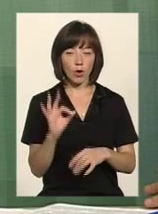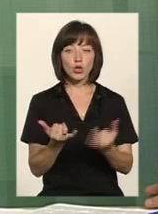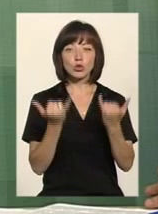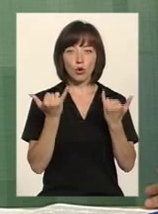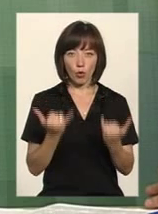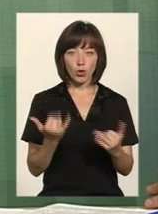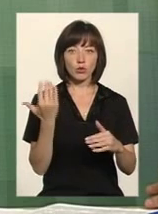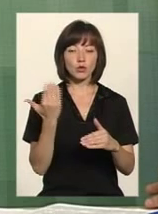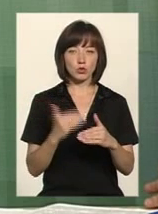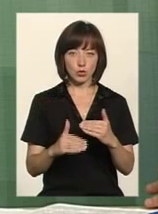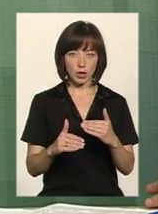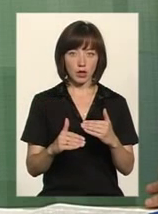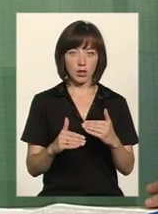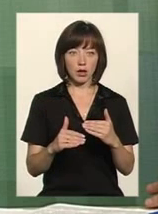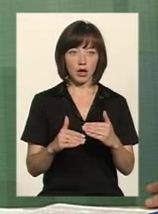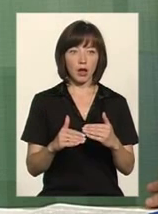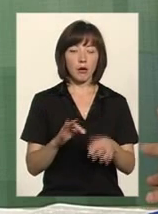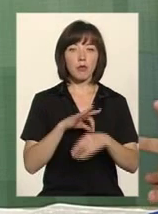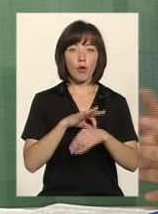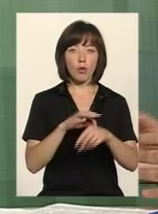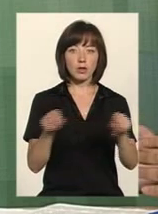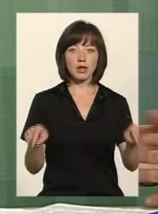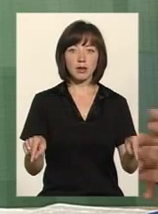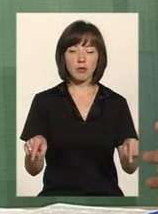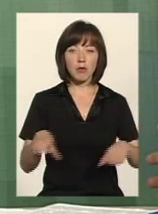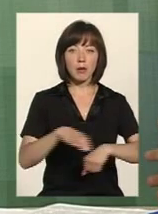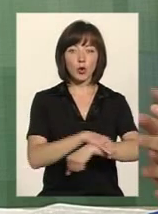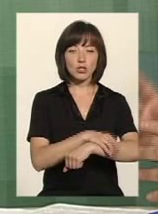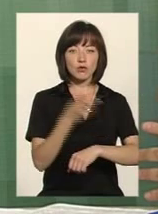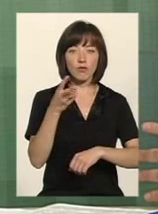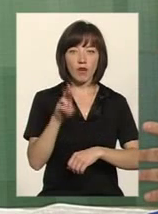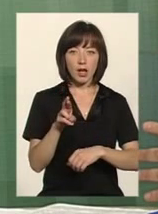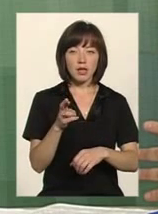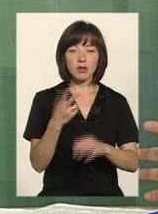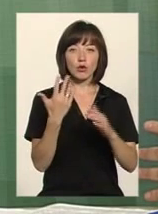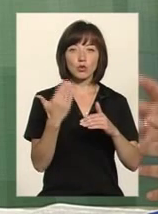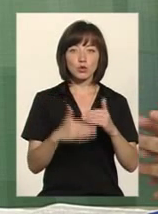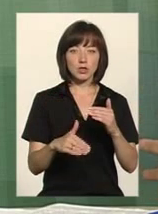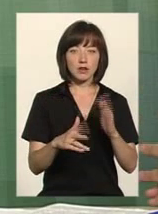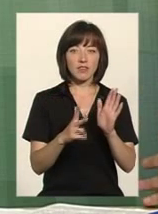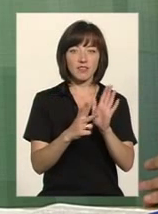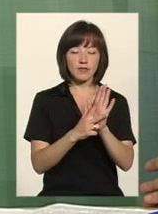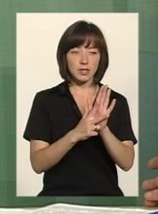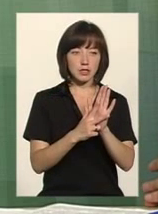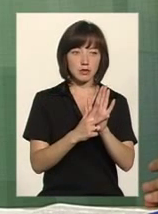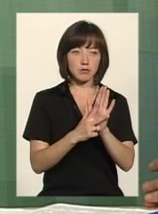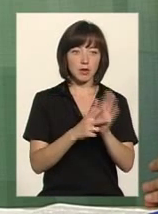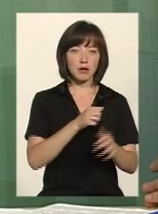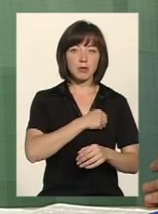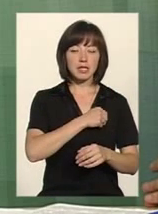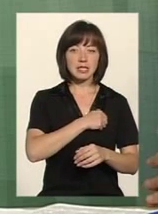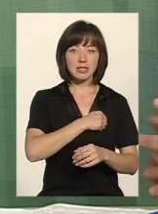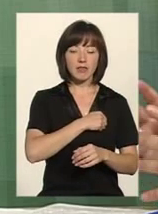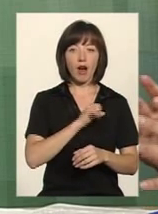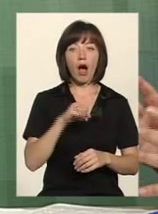сьогодні вже проходить реабілітацію, протезування, пройшло вісім бійців